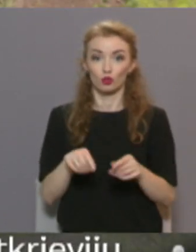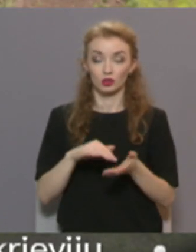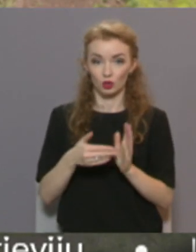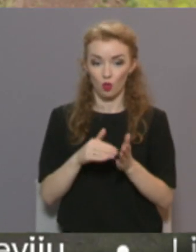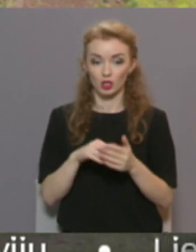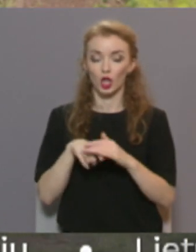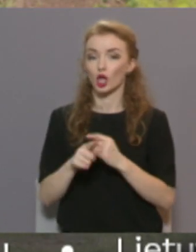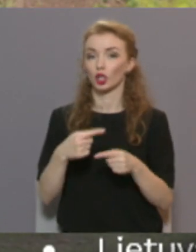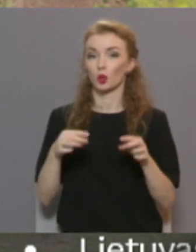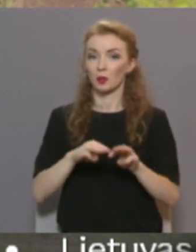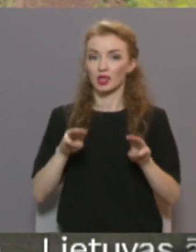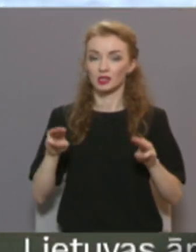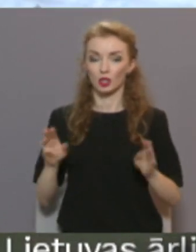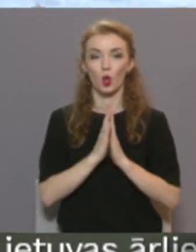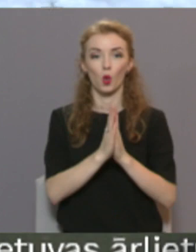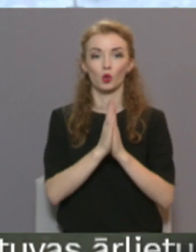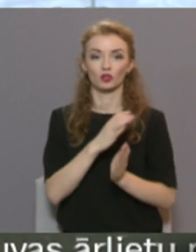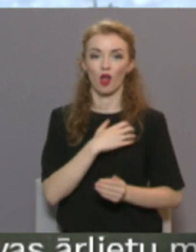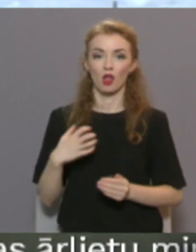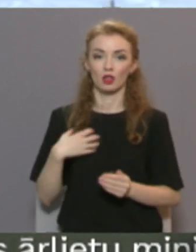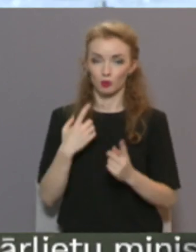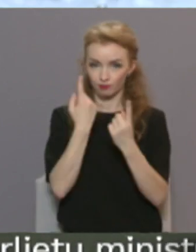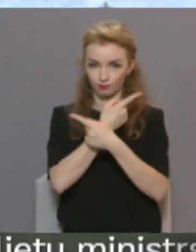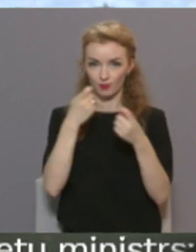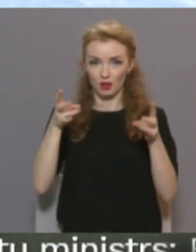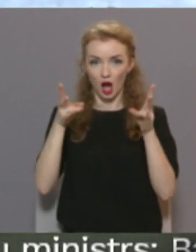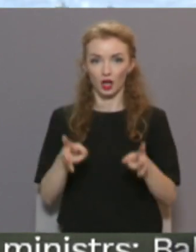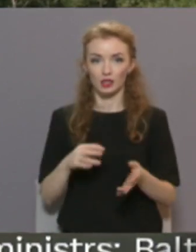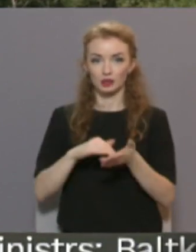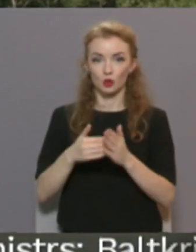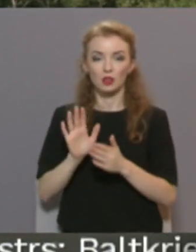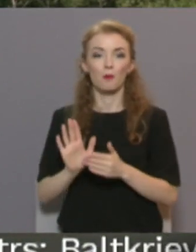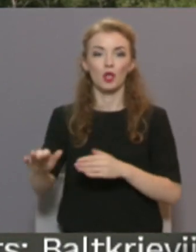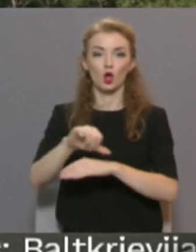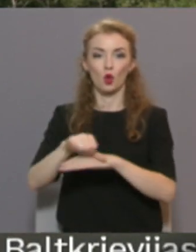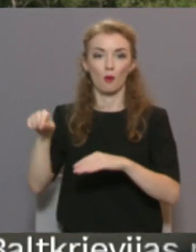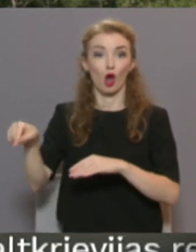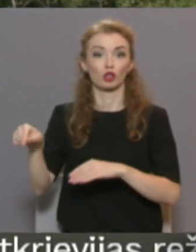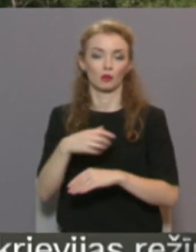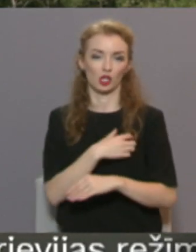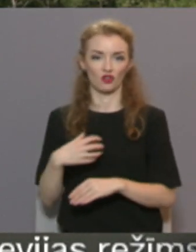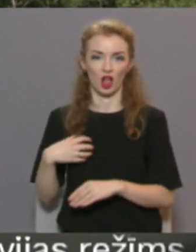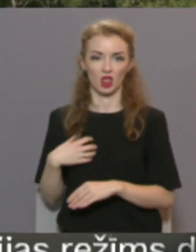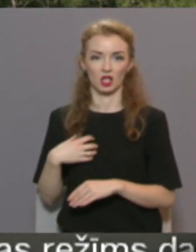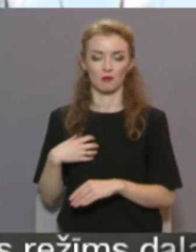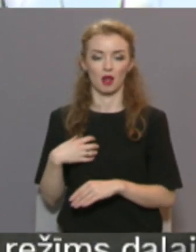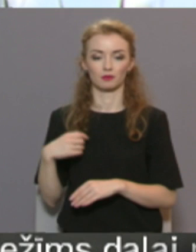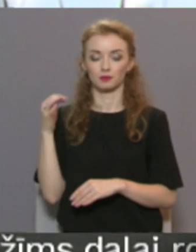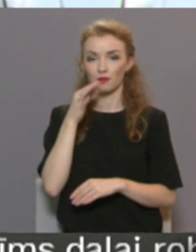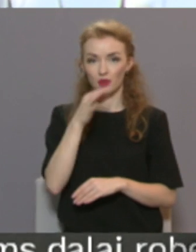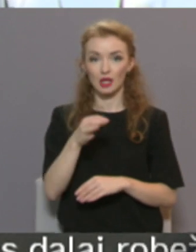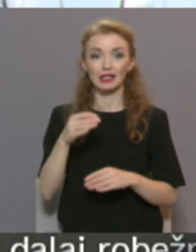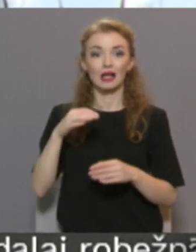ministra Marija Golubeva aicinās valdību noteikti ārkārtējo situāciju pie robežas pašvaldībās. Situācija attieksies tieši uz tām